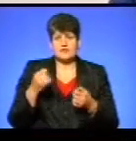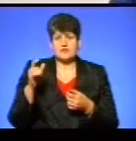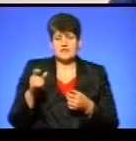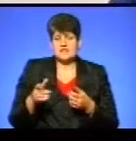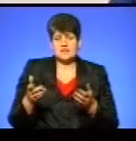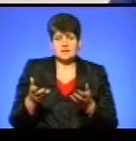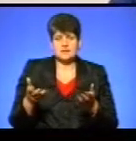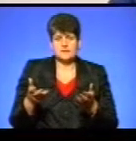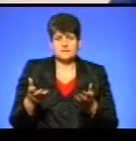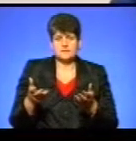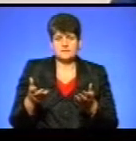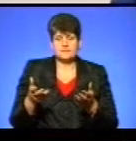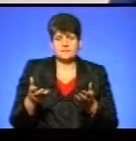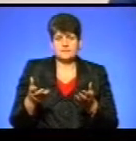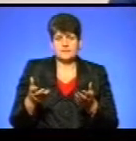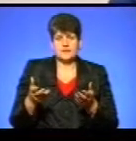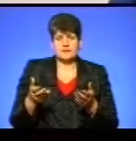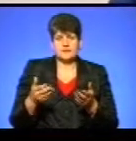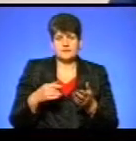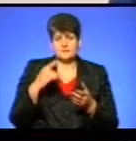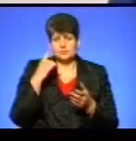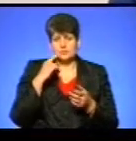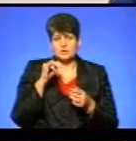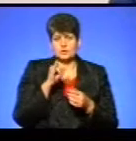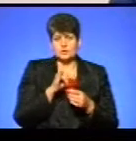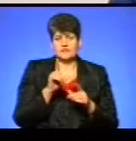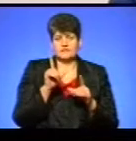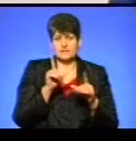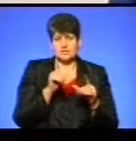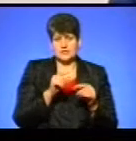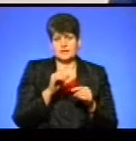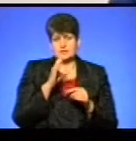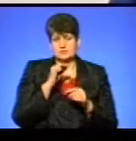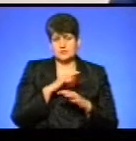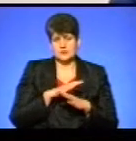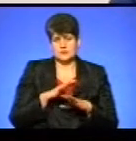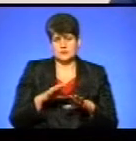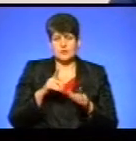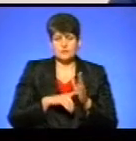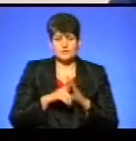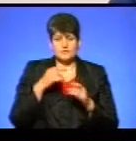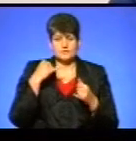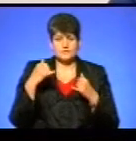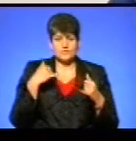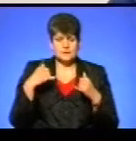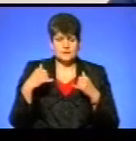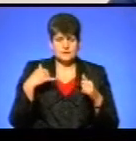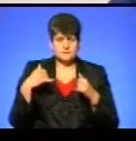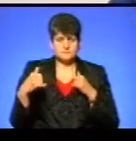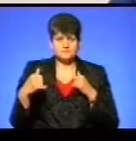але наміру в них виїжджати не було на маршрутну мережу. Я, звичайно, почав обзвонювати перевізників, які